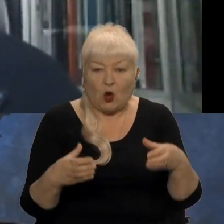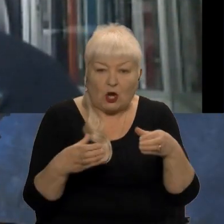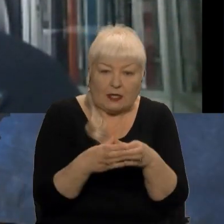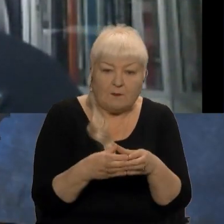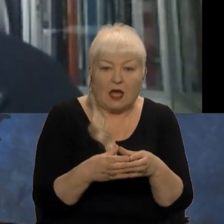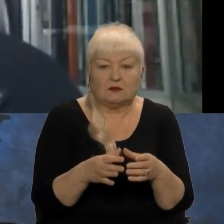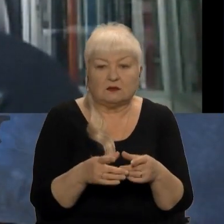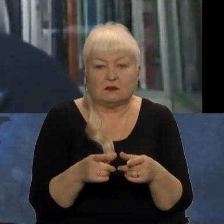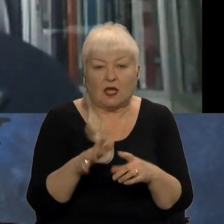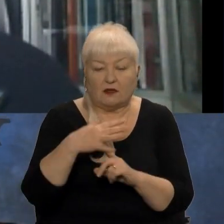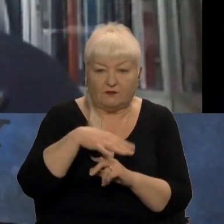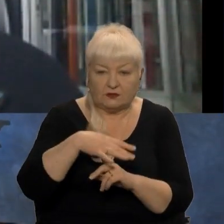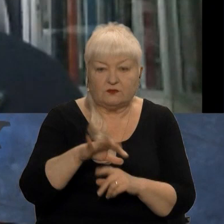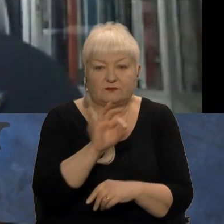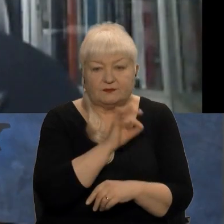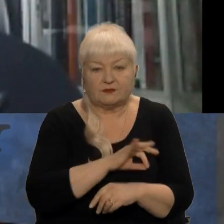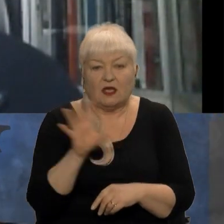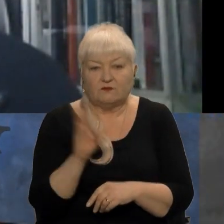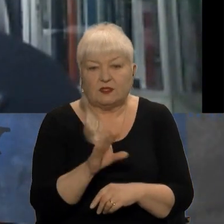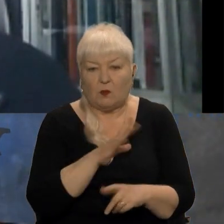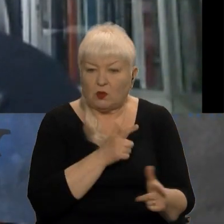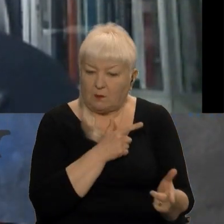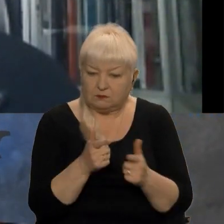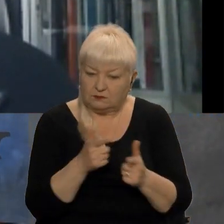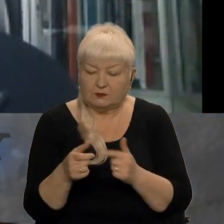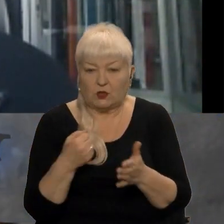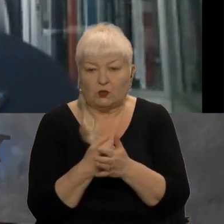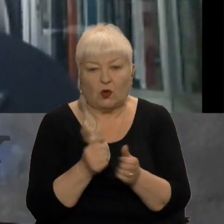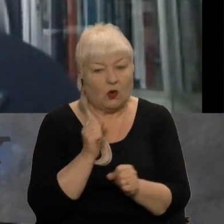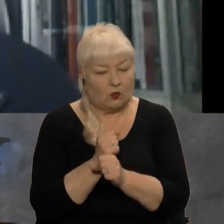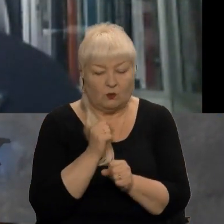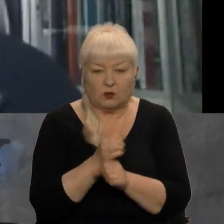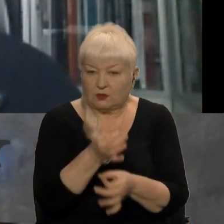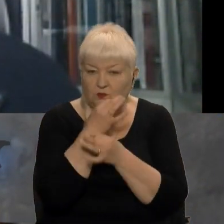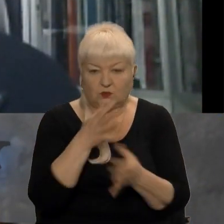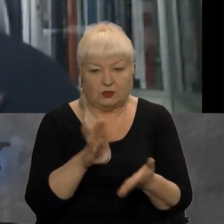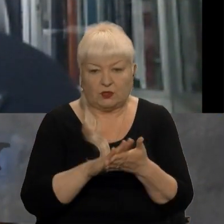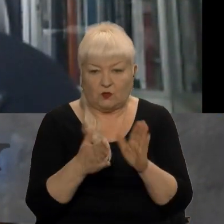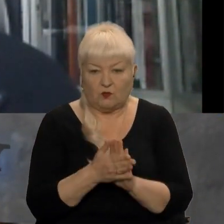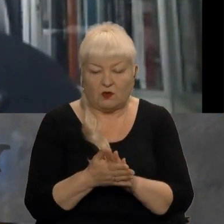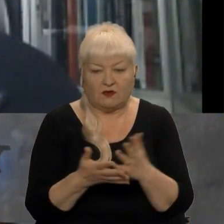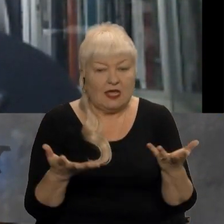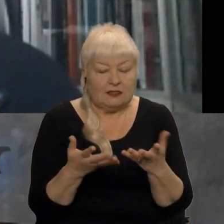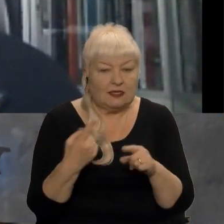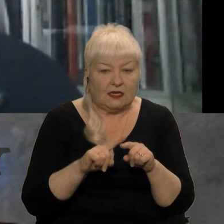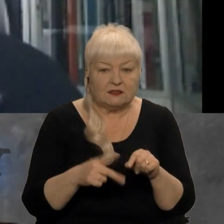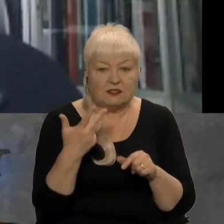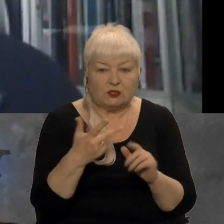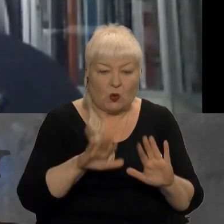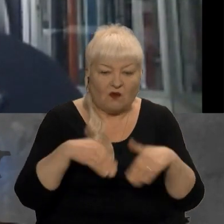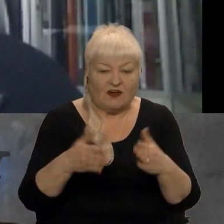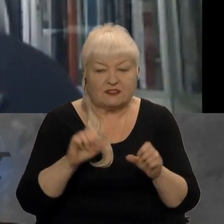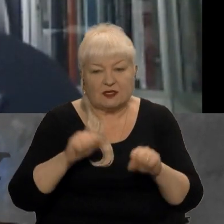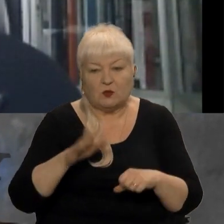гвинтокрив, вони використовувалися, вони всі були підготовлені до роботи в будь-яких умовах. Яка з цих трьох версій може бути найбільш